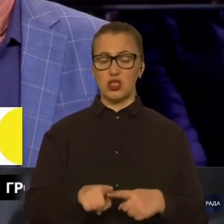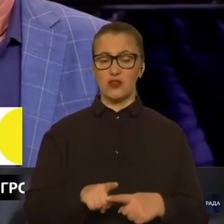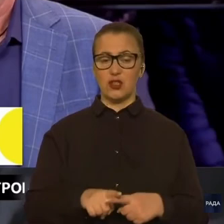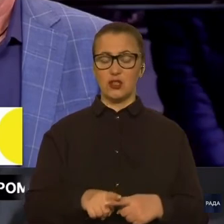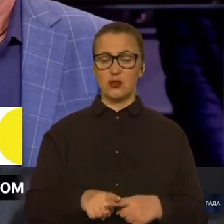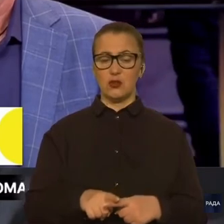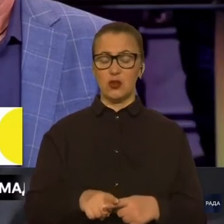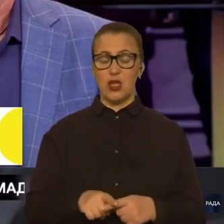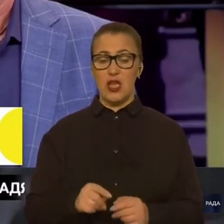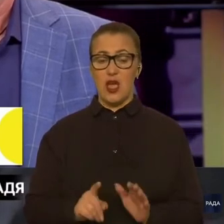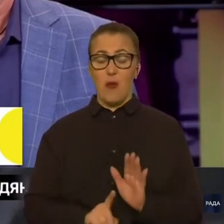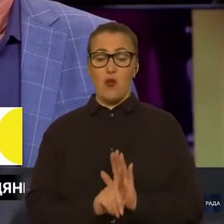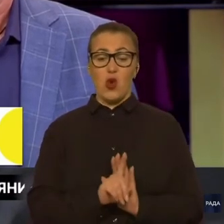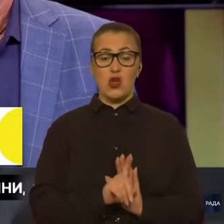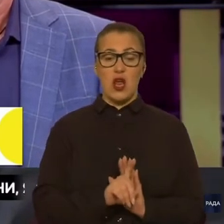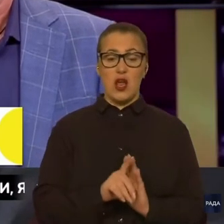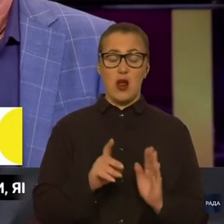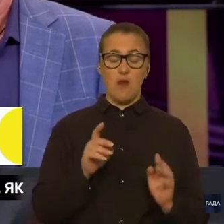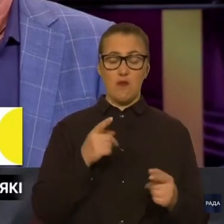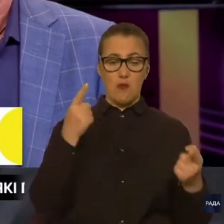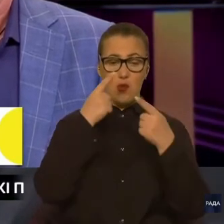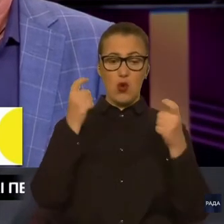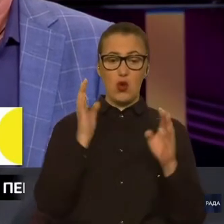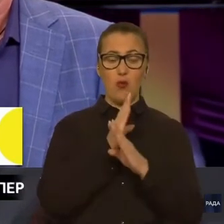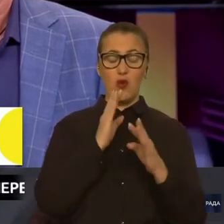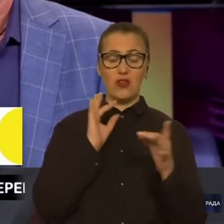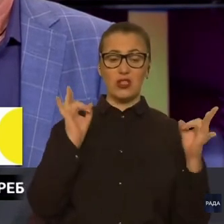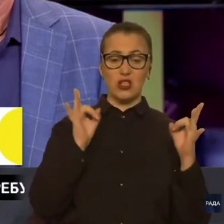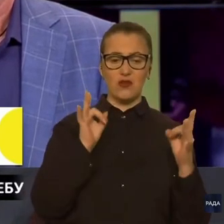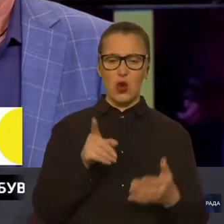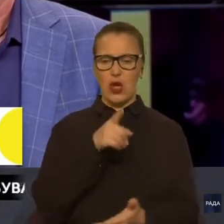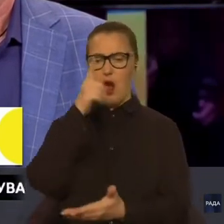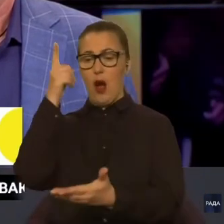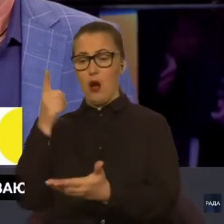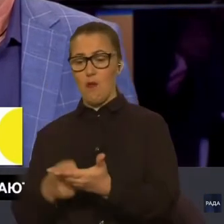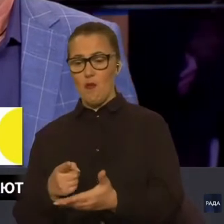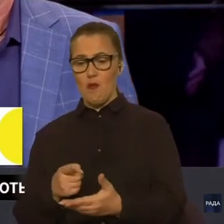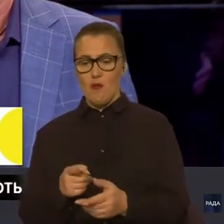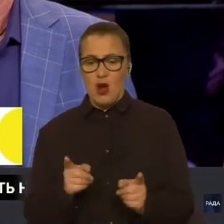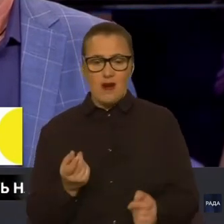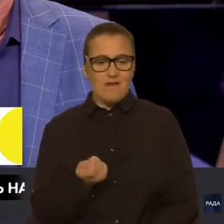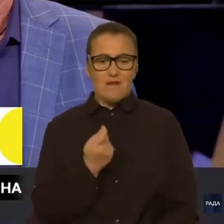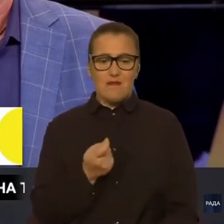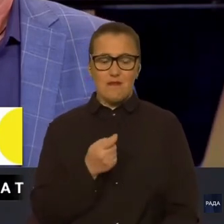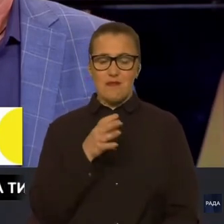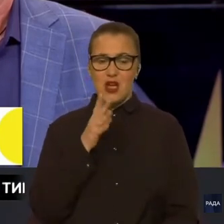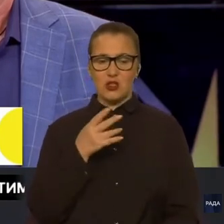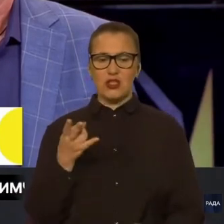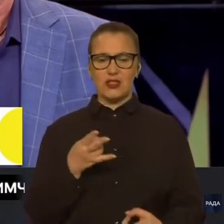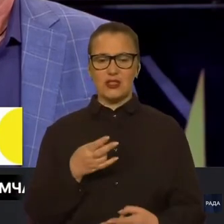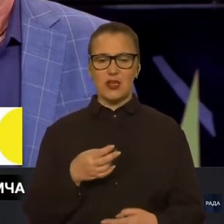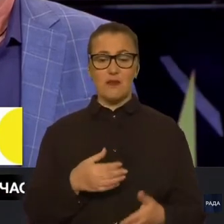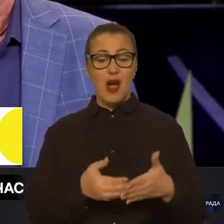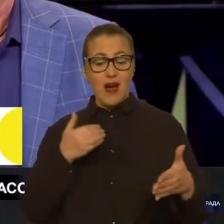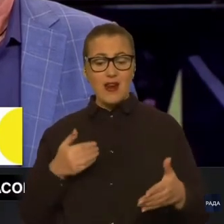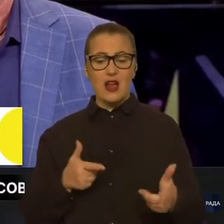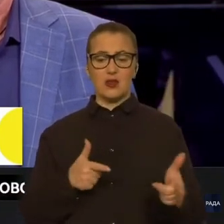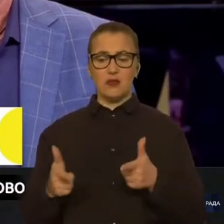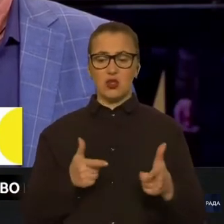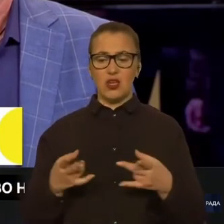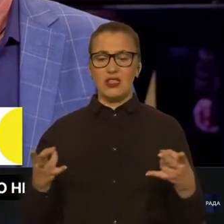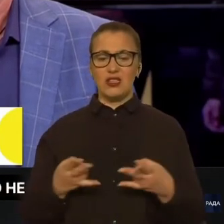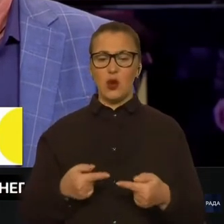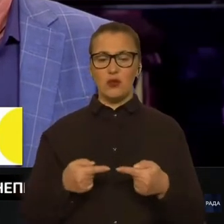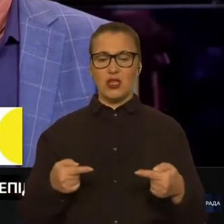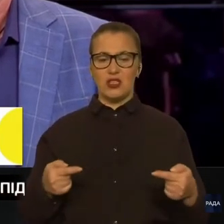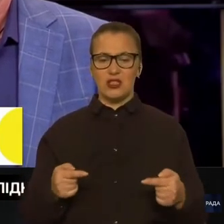тривоги до підльоту ракети йде на секунди. Тому треба завчасно приготувати необхідні речі, мінімізувати час